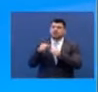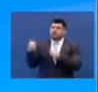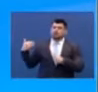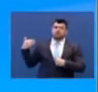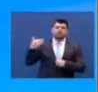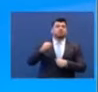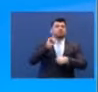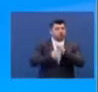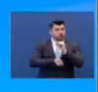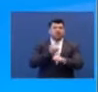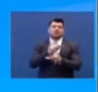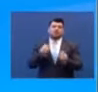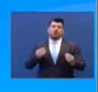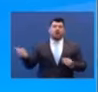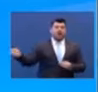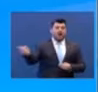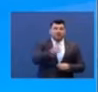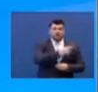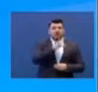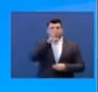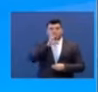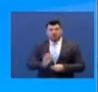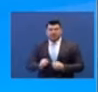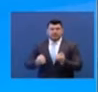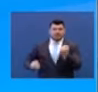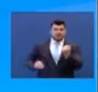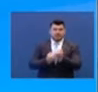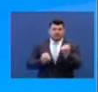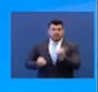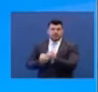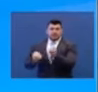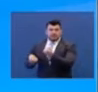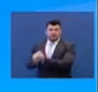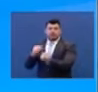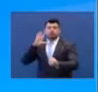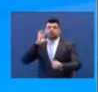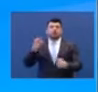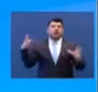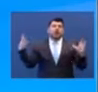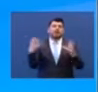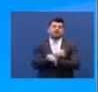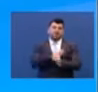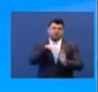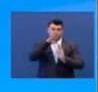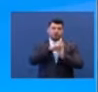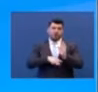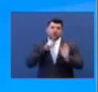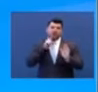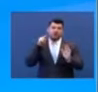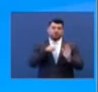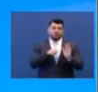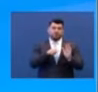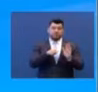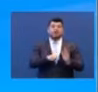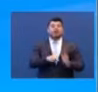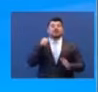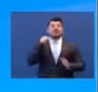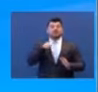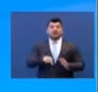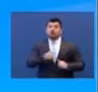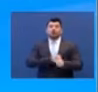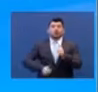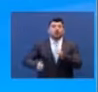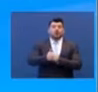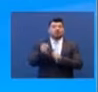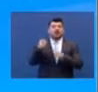προσπάθεια. Βάζουν το δικό τους λιθαράκι στην επιτυχία ενός συλλογικού εγχειρήματος. Βάζουν πρώτα από όλα τα παιδιά μας.